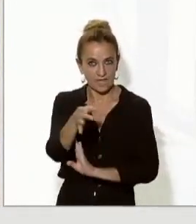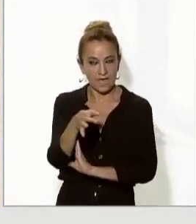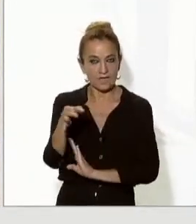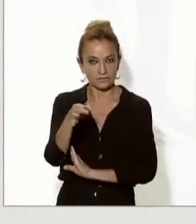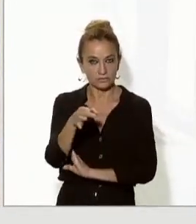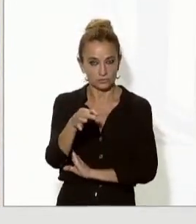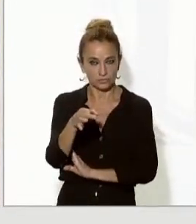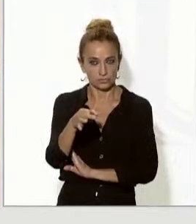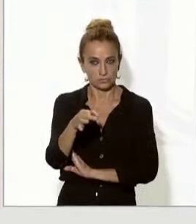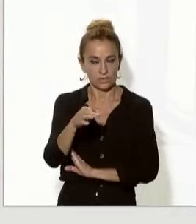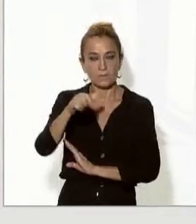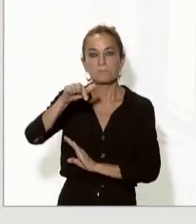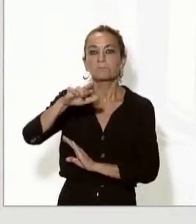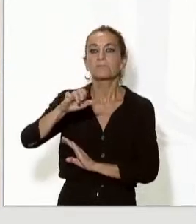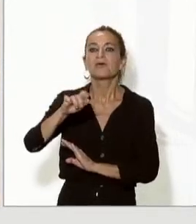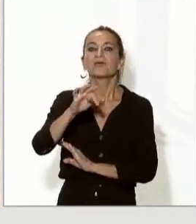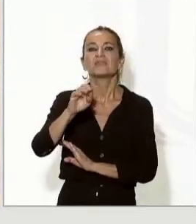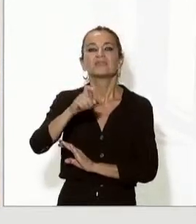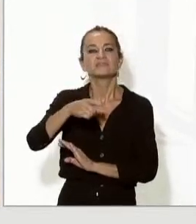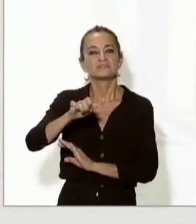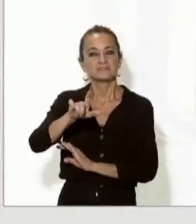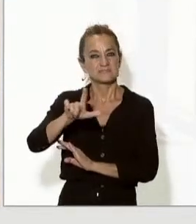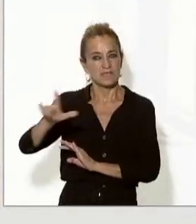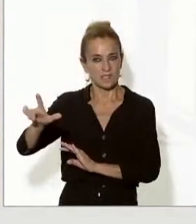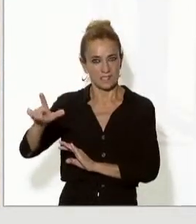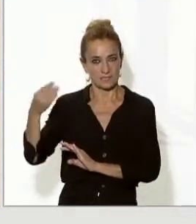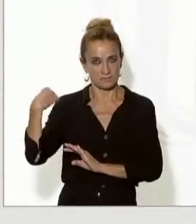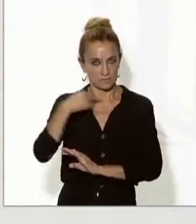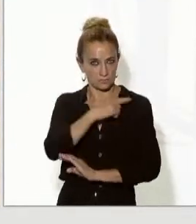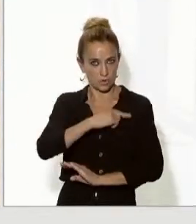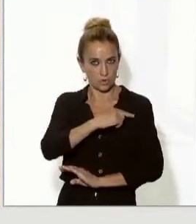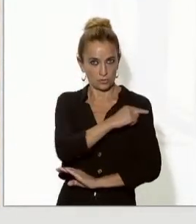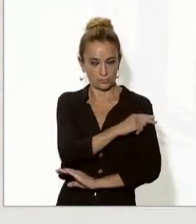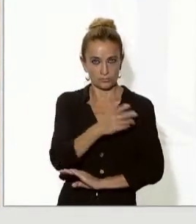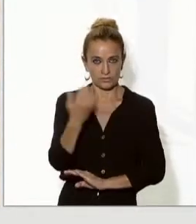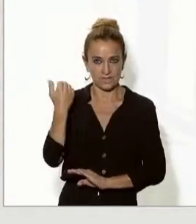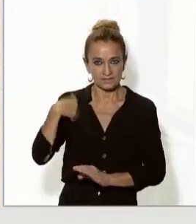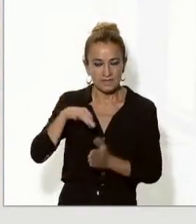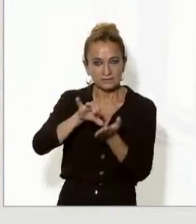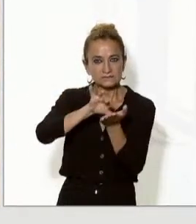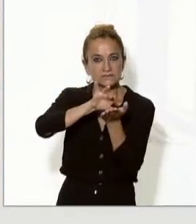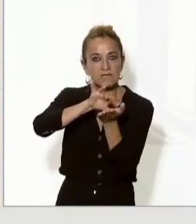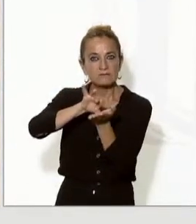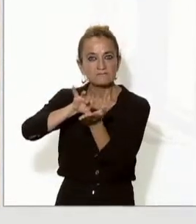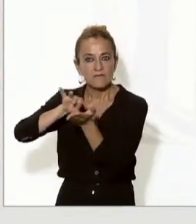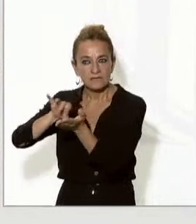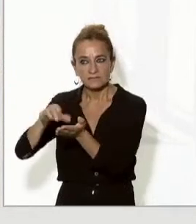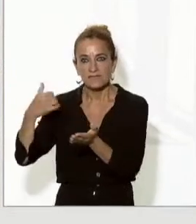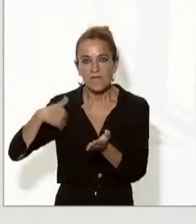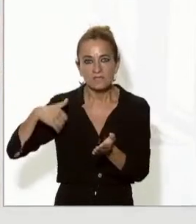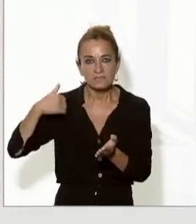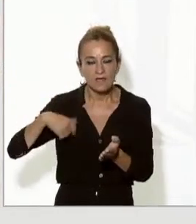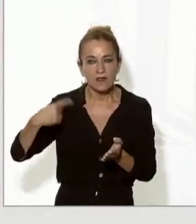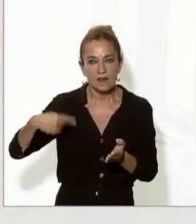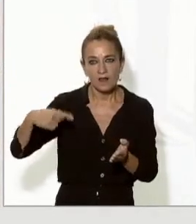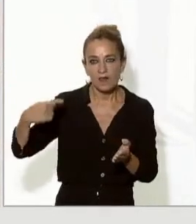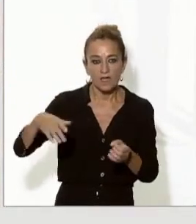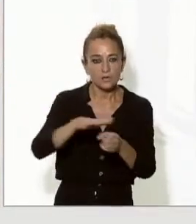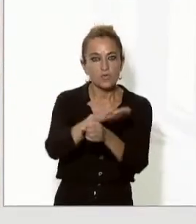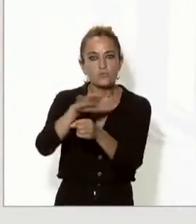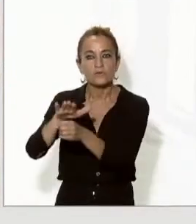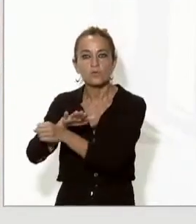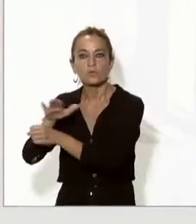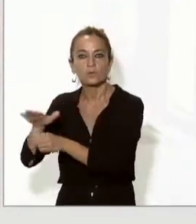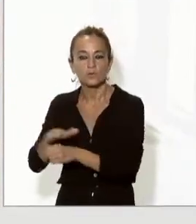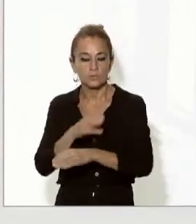única i de referència a Andorra ja estem prestant tota una sèrie de serveis sanitaris a pacients de l'altre Urgell particularment en matèria de radiologia